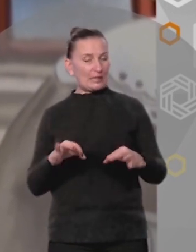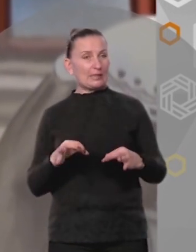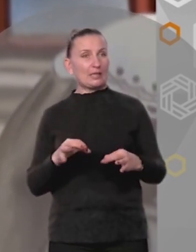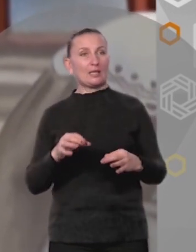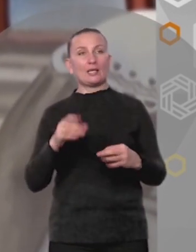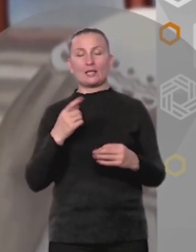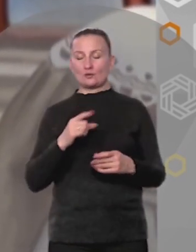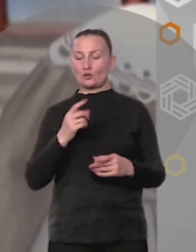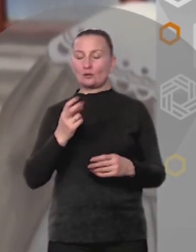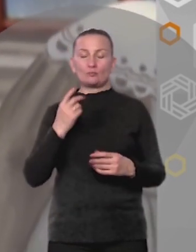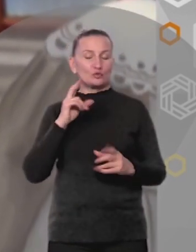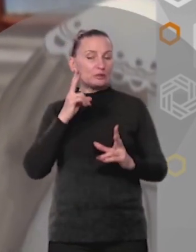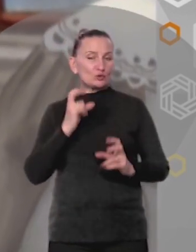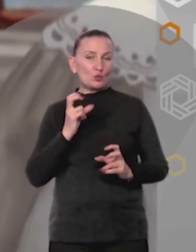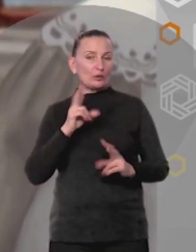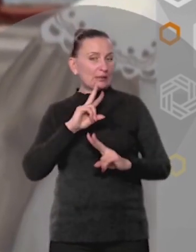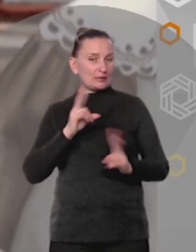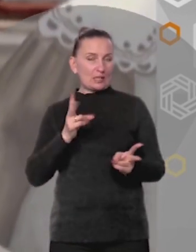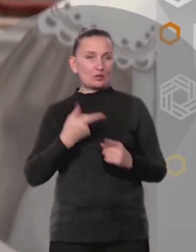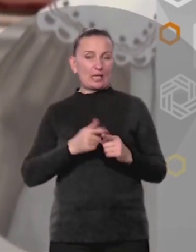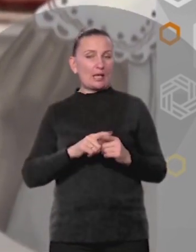знают скуки Эти чудо башмаки